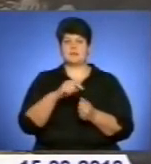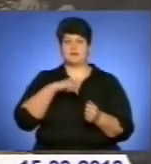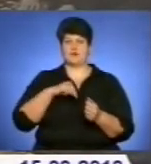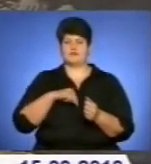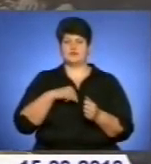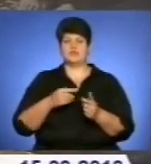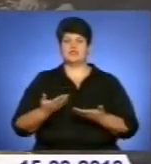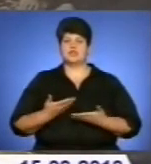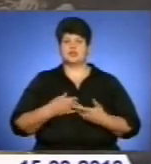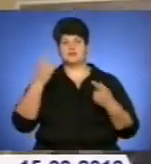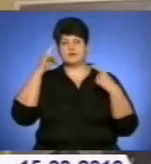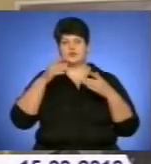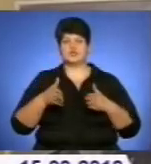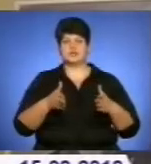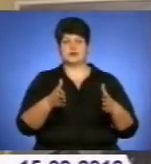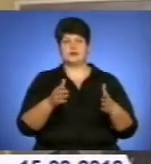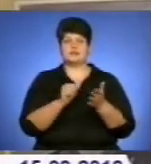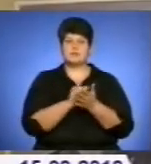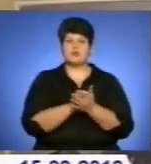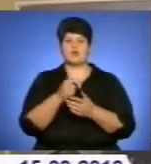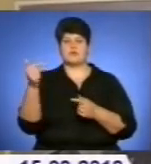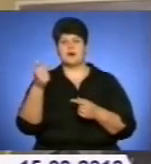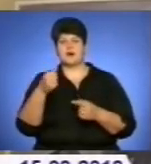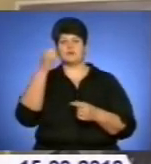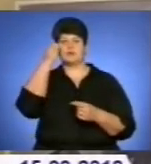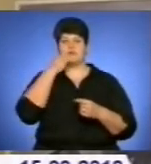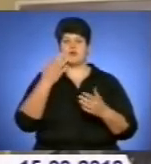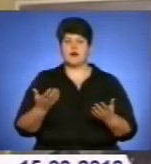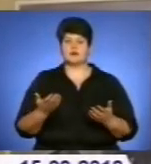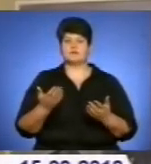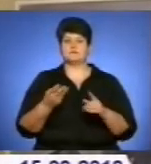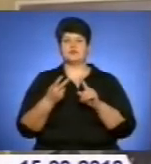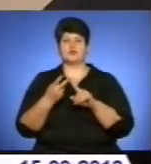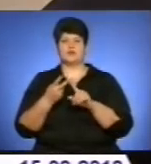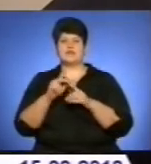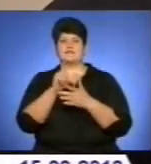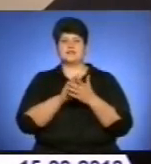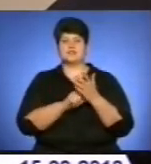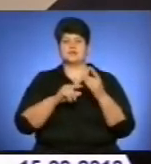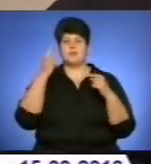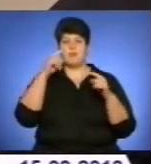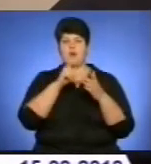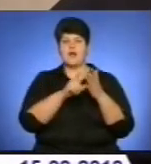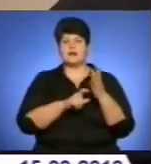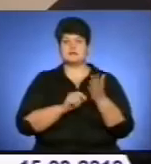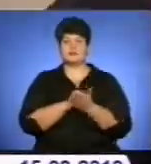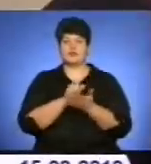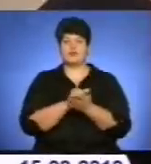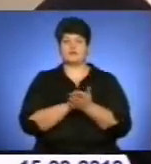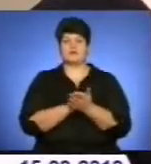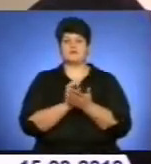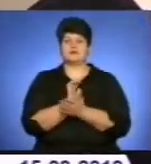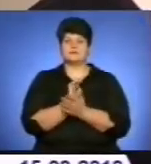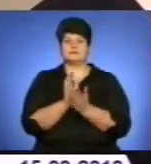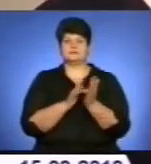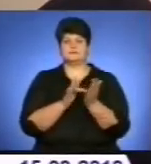найновіших, які побачили збірки у видавництві «Збруч». Виставка складається із трьох розділів.